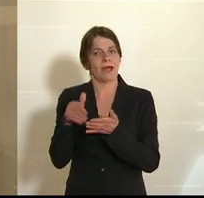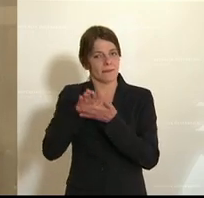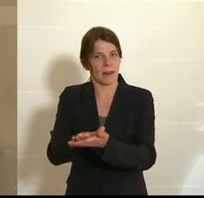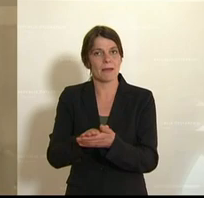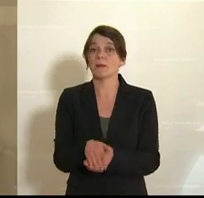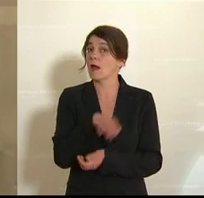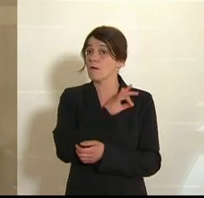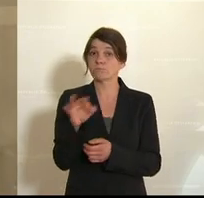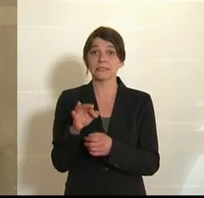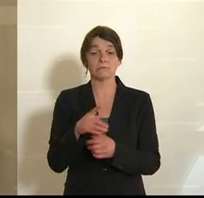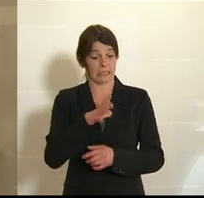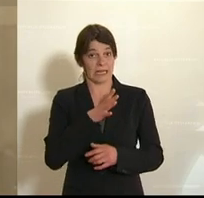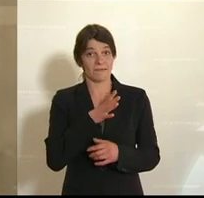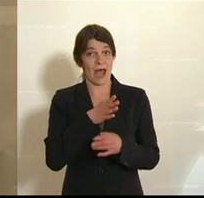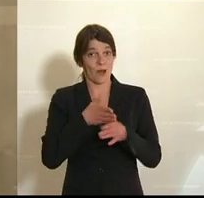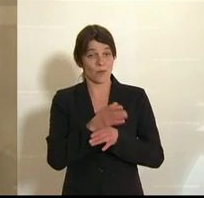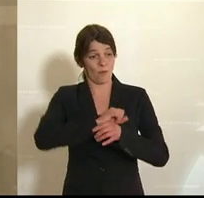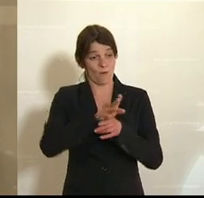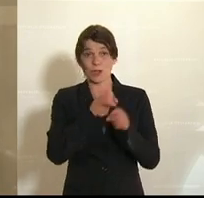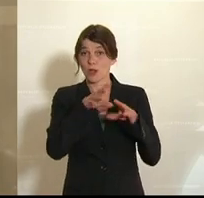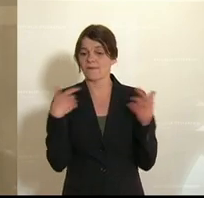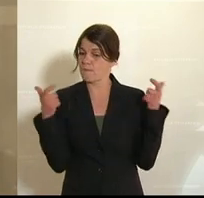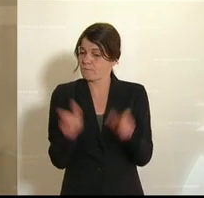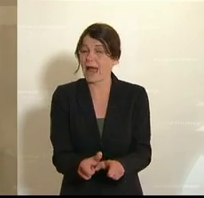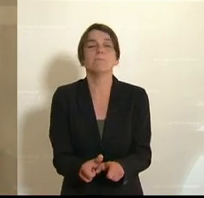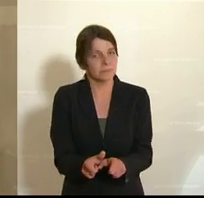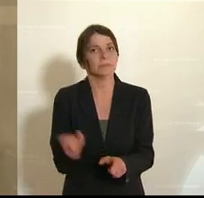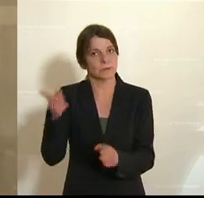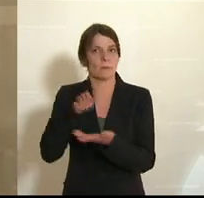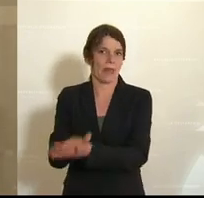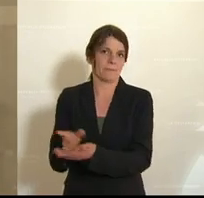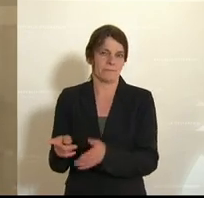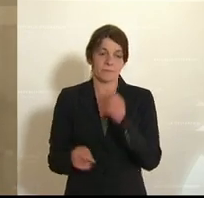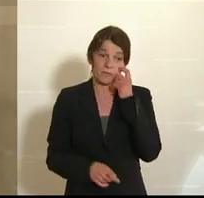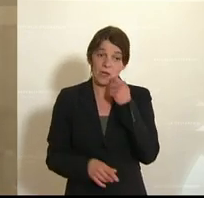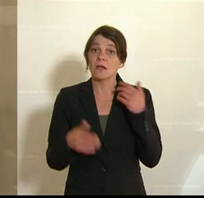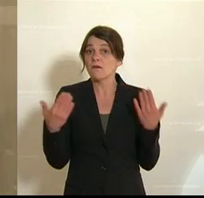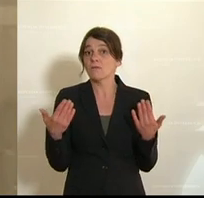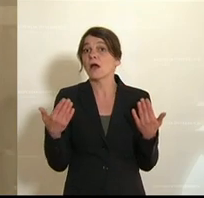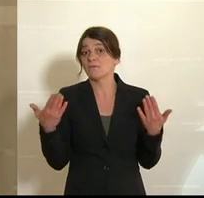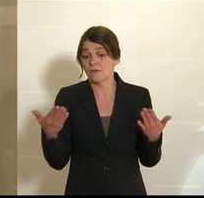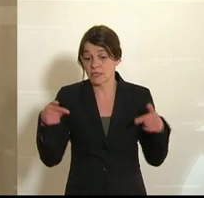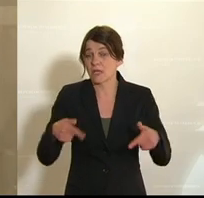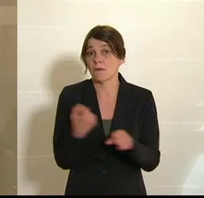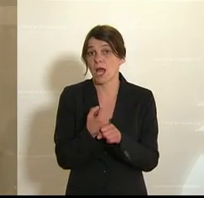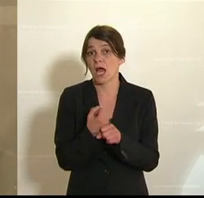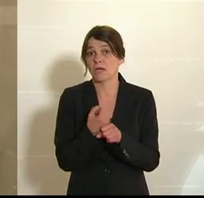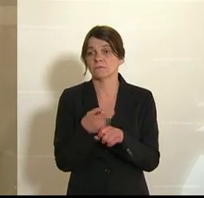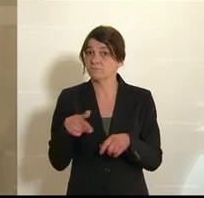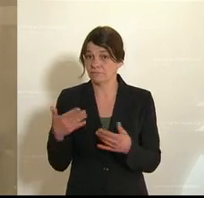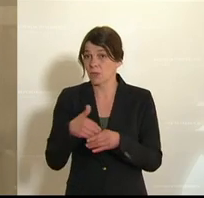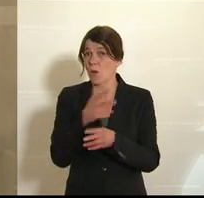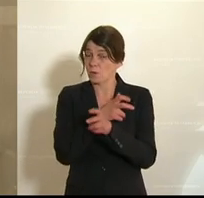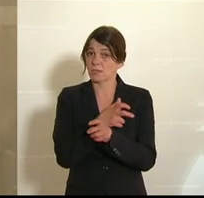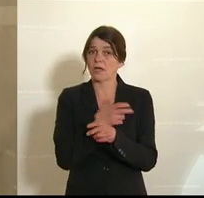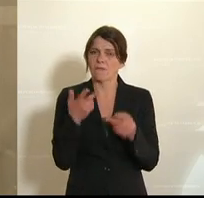vollständigen Eindämmung der Gefahren durch Covid-19 aufrechterhalten wird. Denn was hier passiert ist in Österreich war,